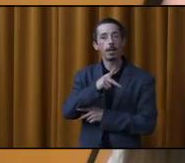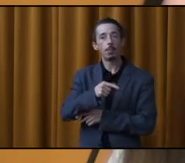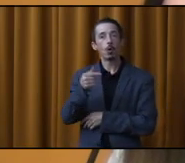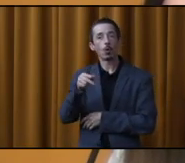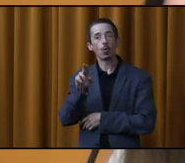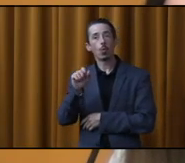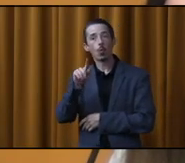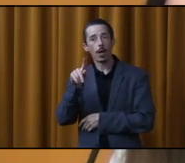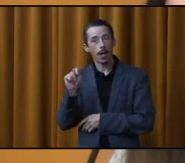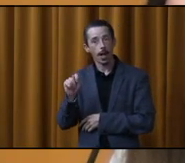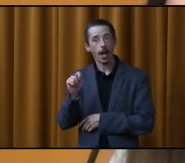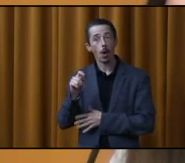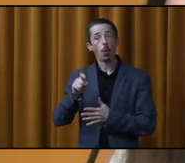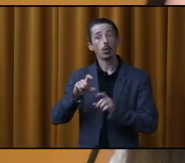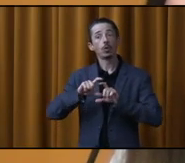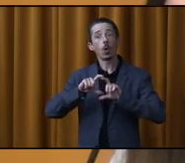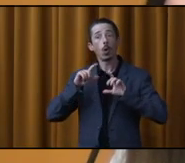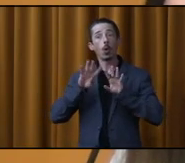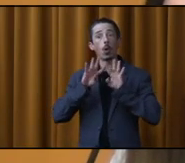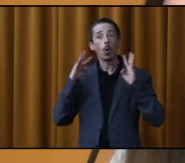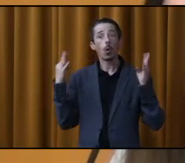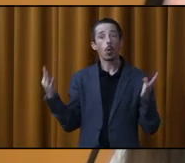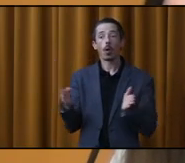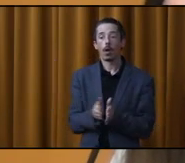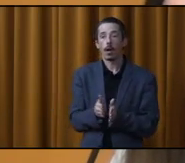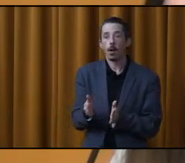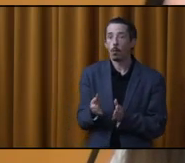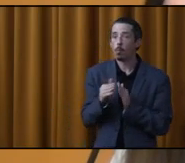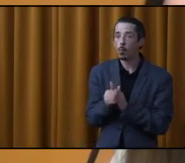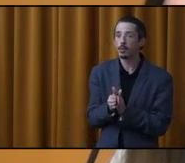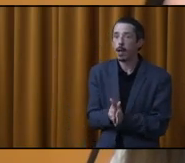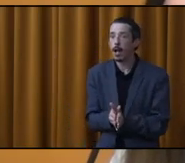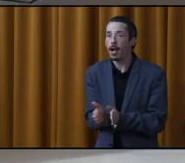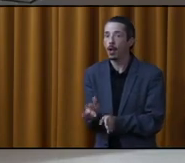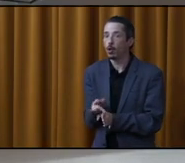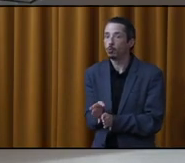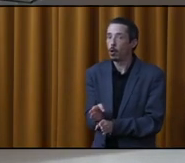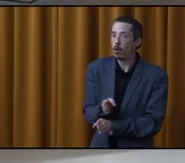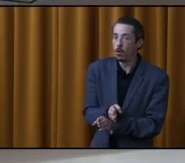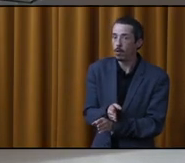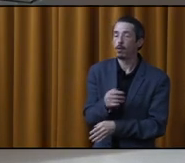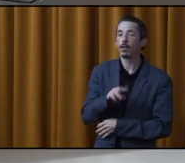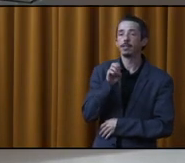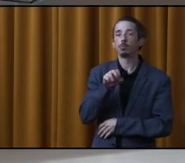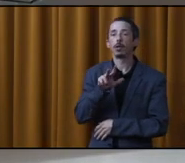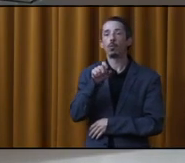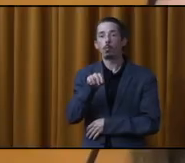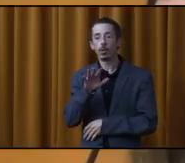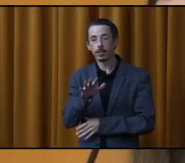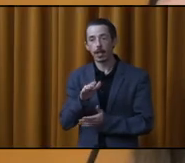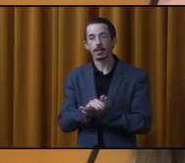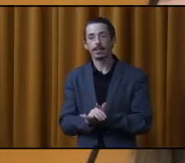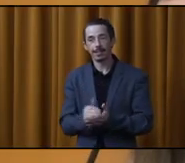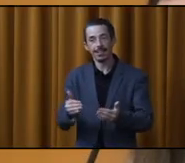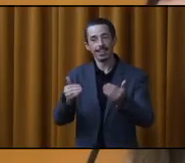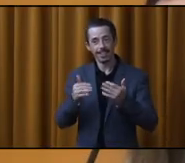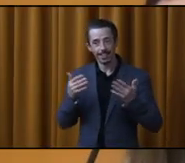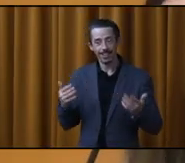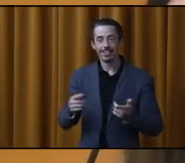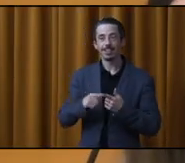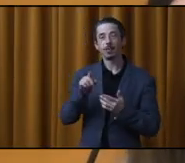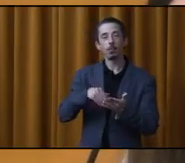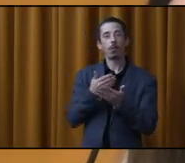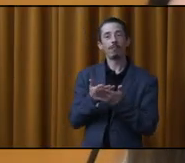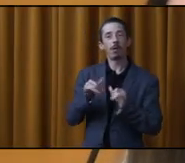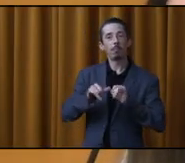à la condition que la clôture n'empiète pas dans l'emprise municipale. 6.3.5. Il s'agit ici d